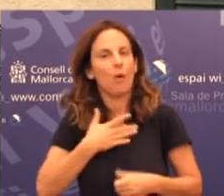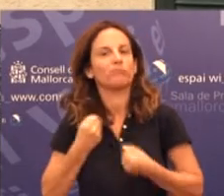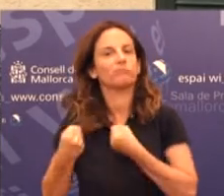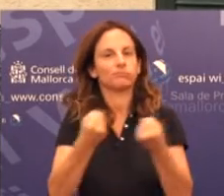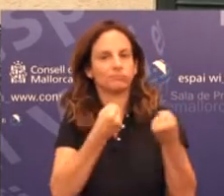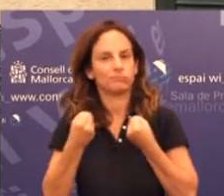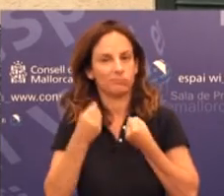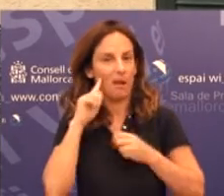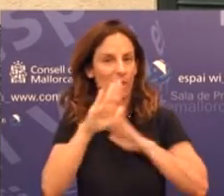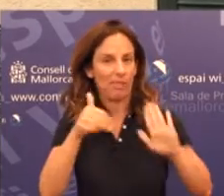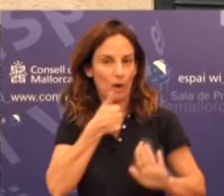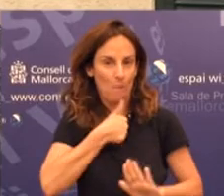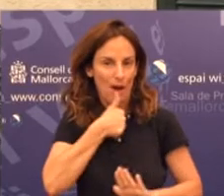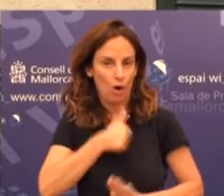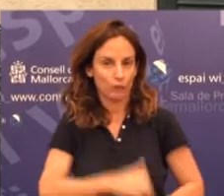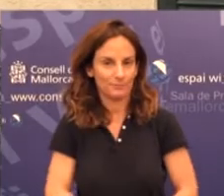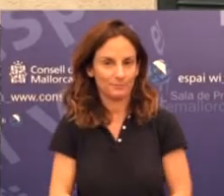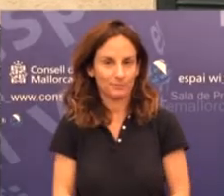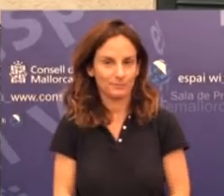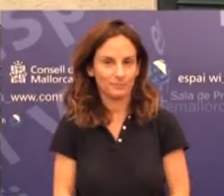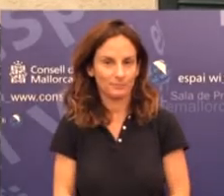per veïnat del municipi de Mancó.